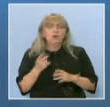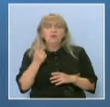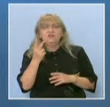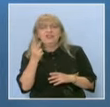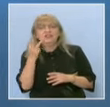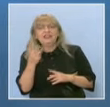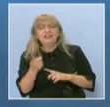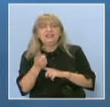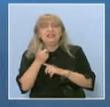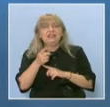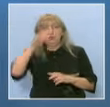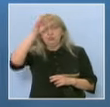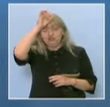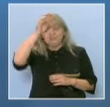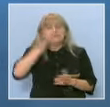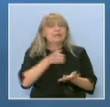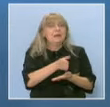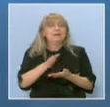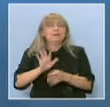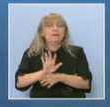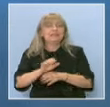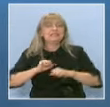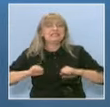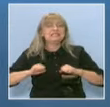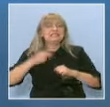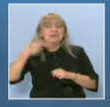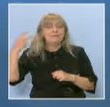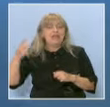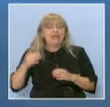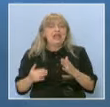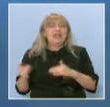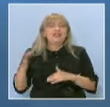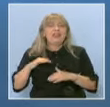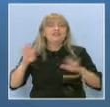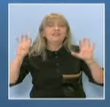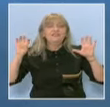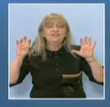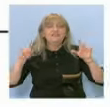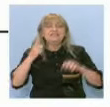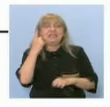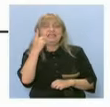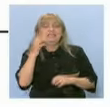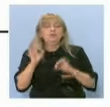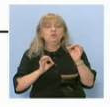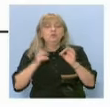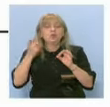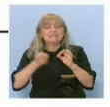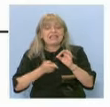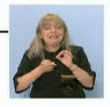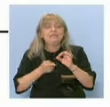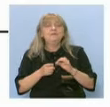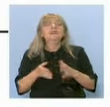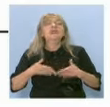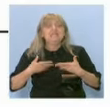бройка ученици, които минахме през тези 15 гимназии, над 90%, ако не се лъжа, 91% от всички ученици анкетирани